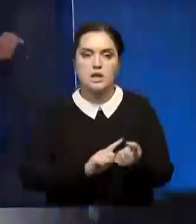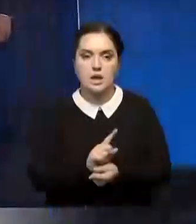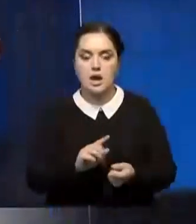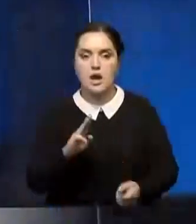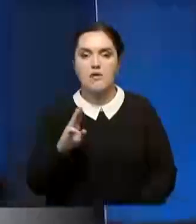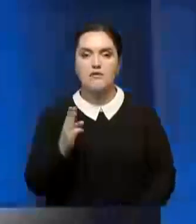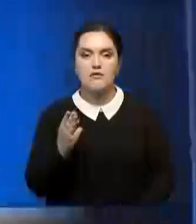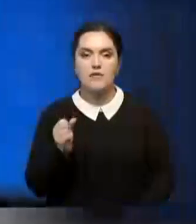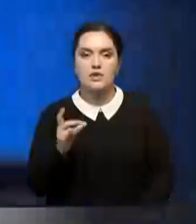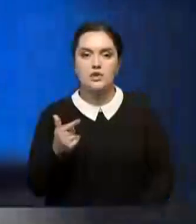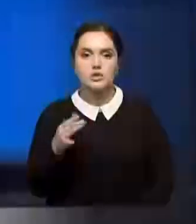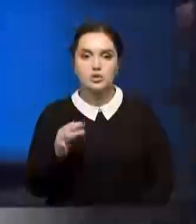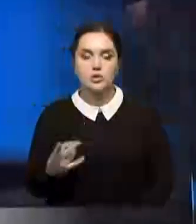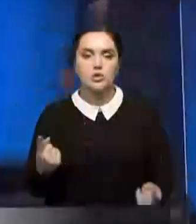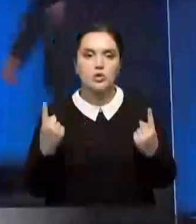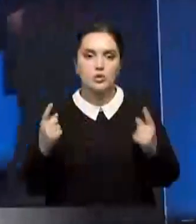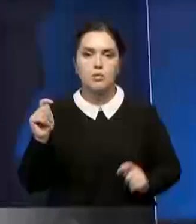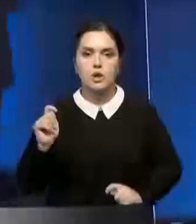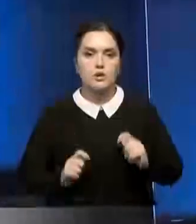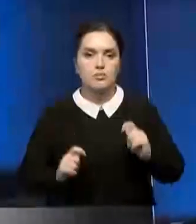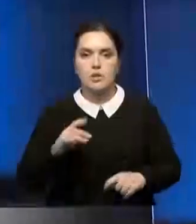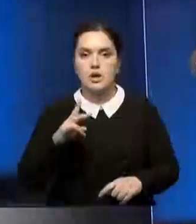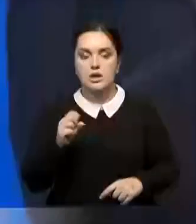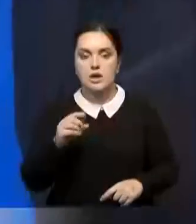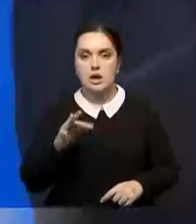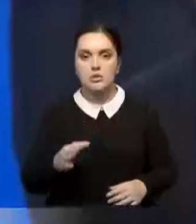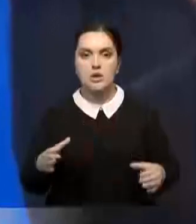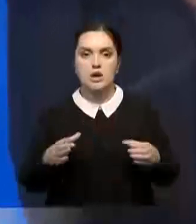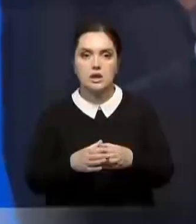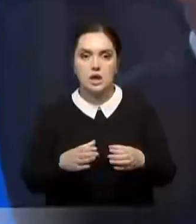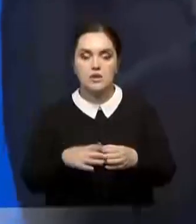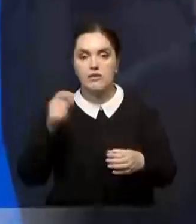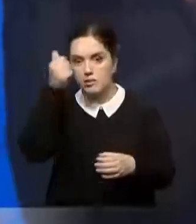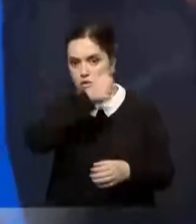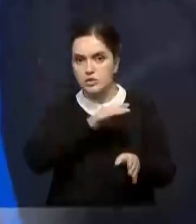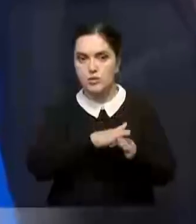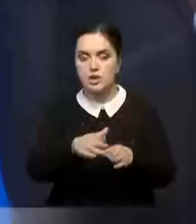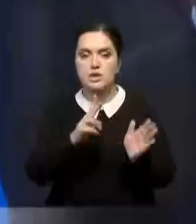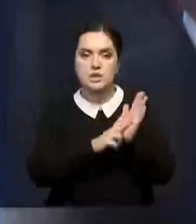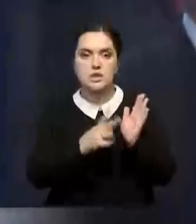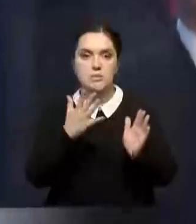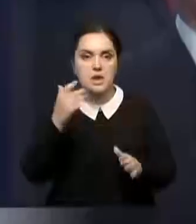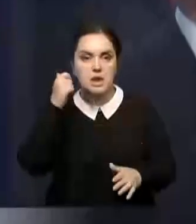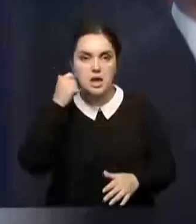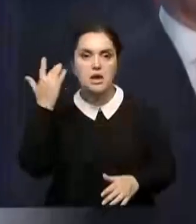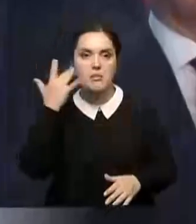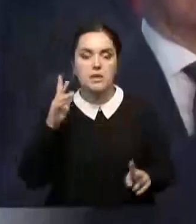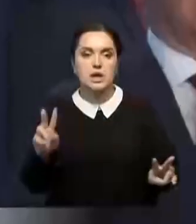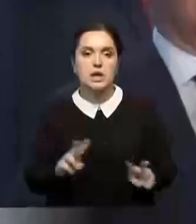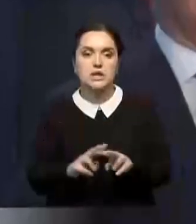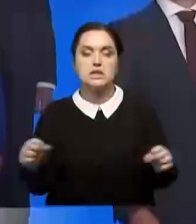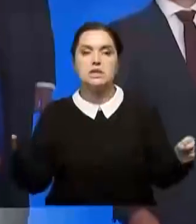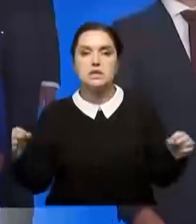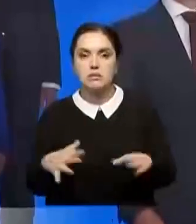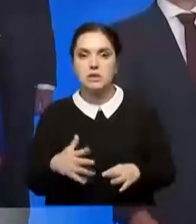в том числе путем его модернизации. Отмечу, в Вашингтоне проходит юбилейный саммит НАТО. Альянсу в этом году исполнилось 75 лет. В